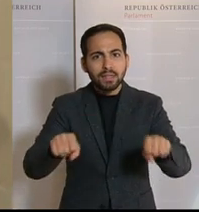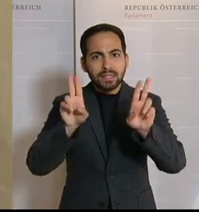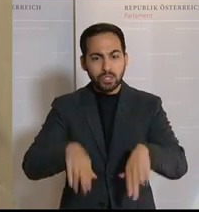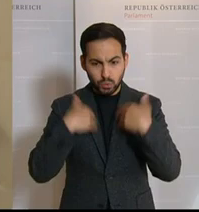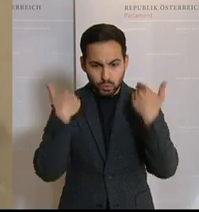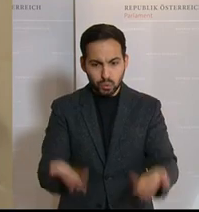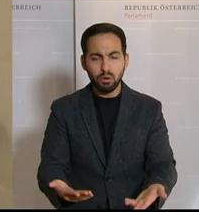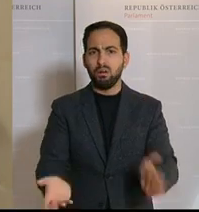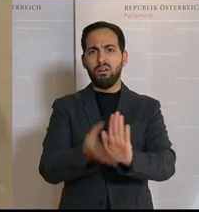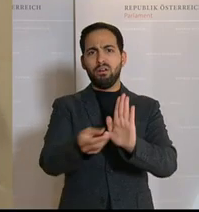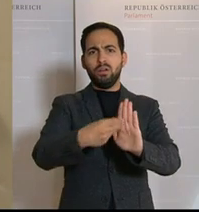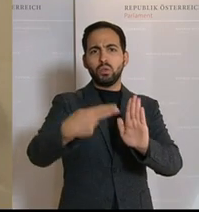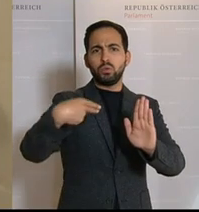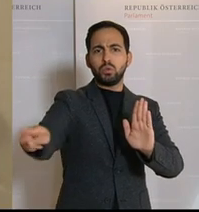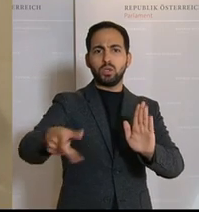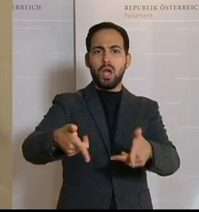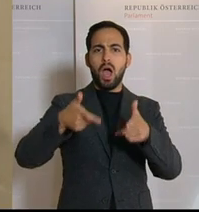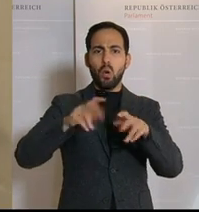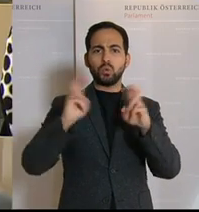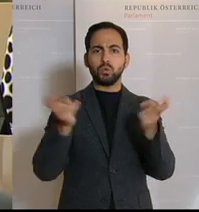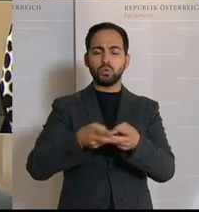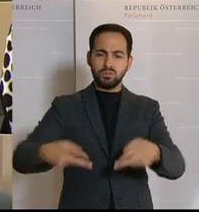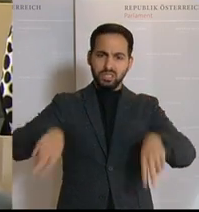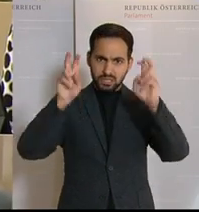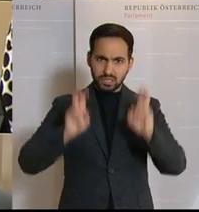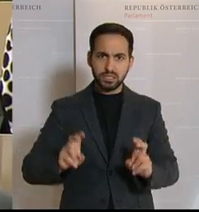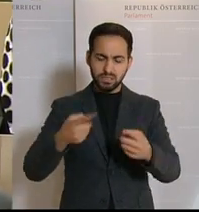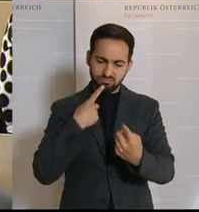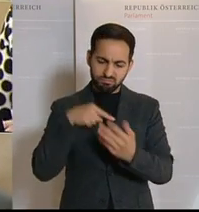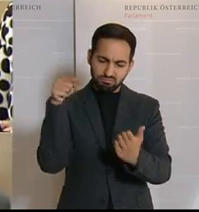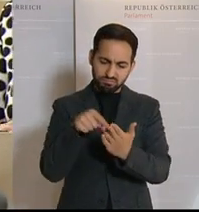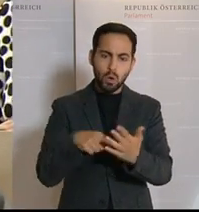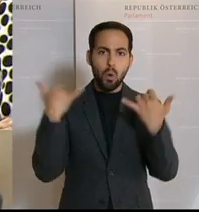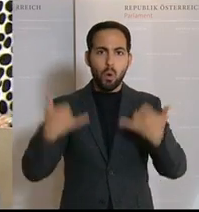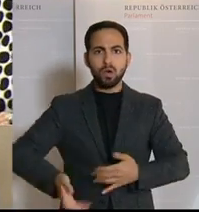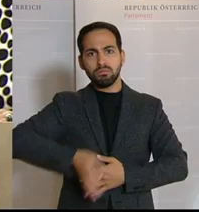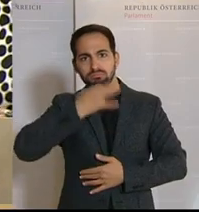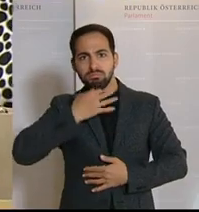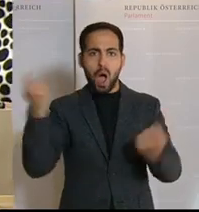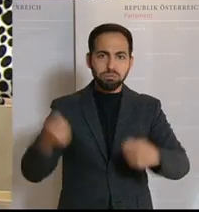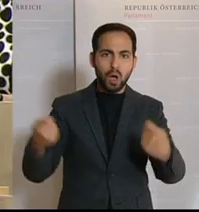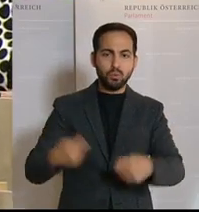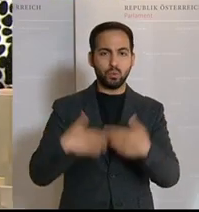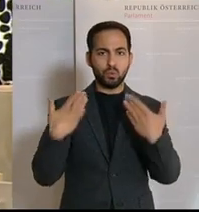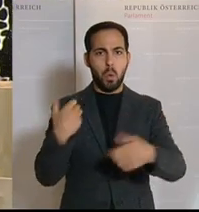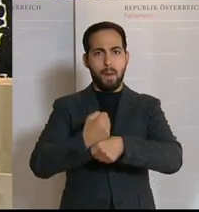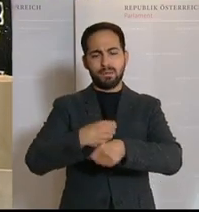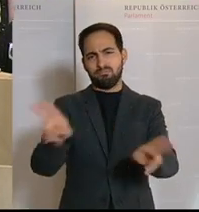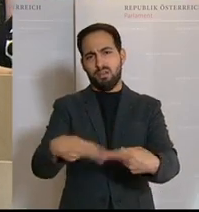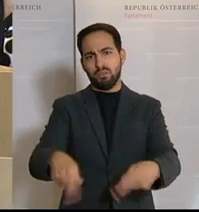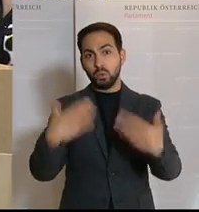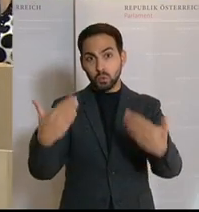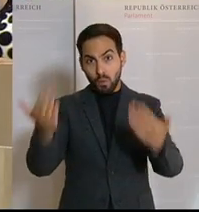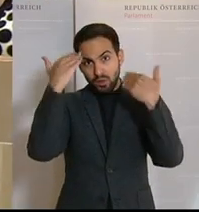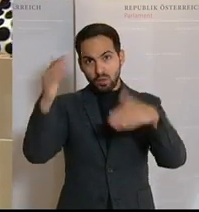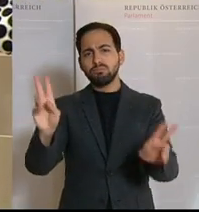Rückverweisung an den Ausschuss, nehmen uns alle miteinander die Zeit. Das ist peinlich, was heute abgeht, so kann man nicht arbeiten, das schafft kein Vertrauen.